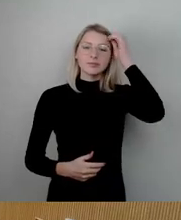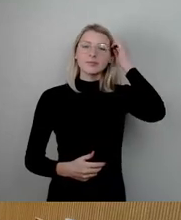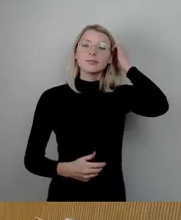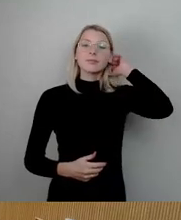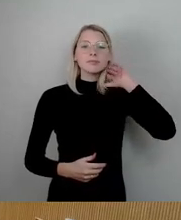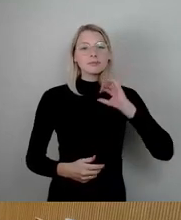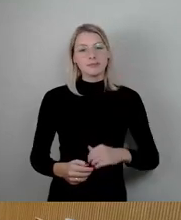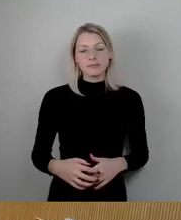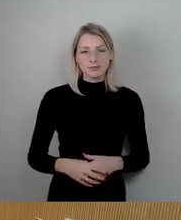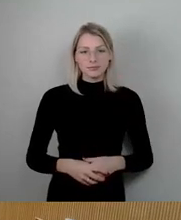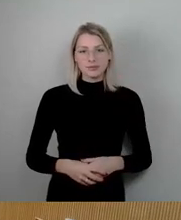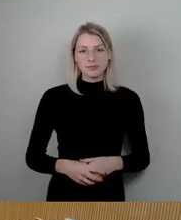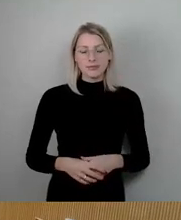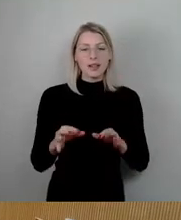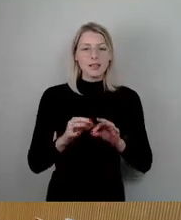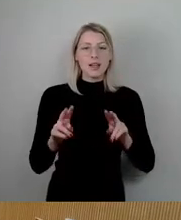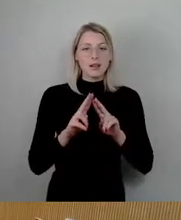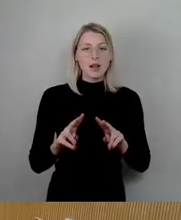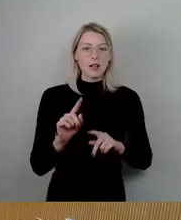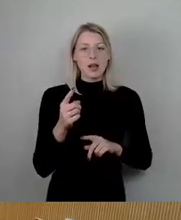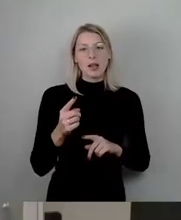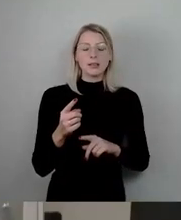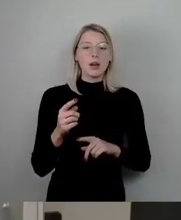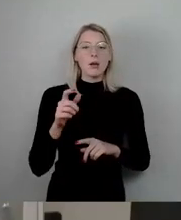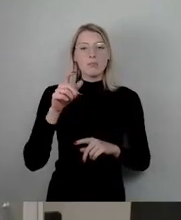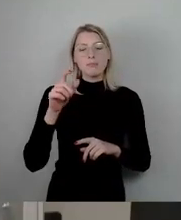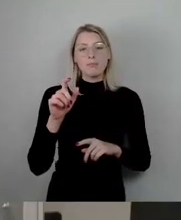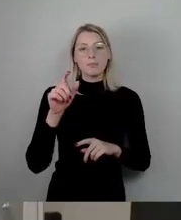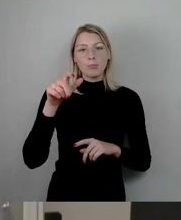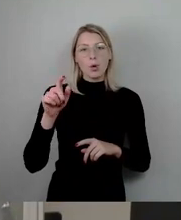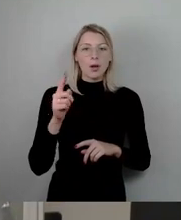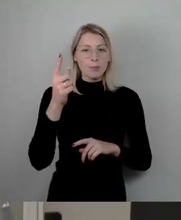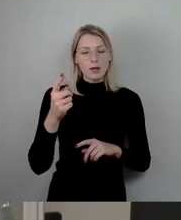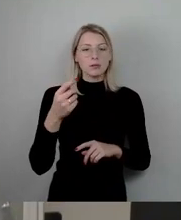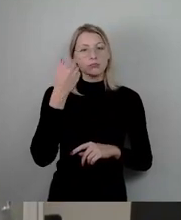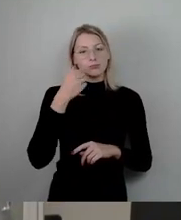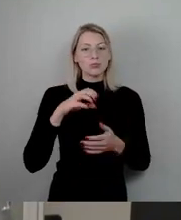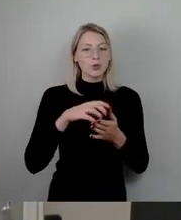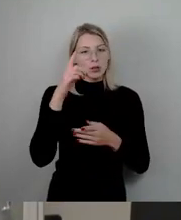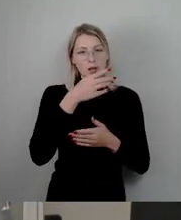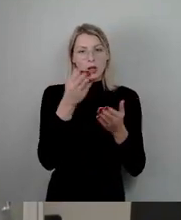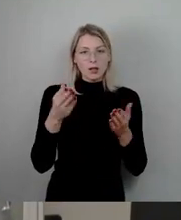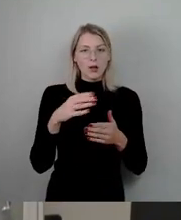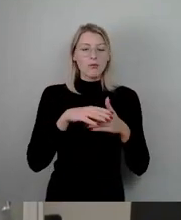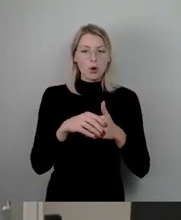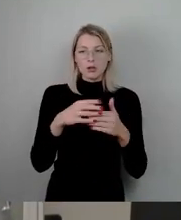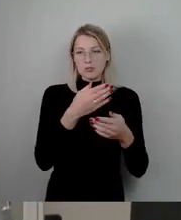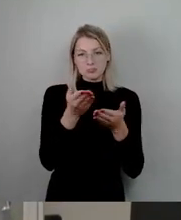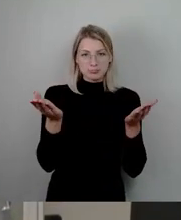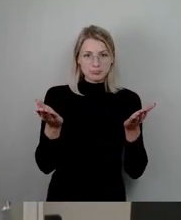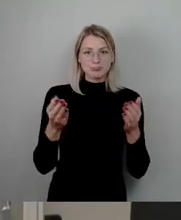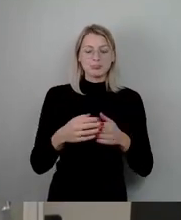Sehr geehrter Herr Präsident Bürgermeister, sehr geehrte Kolleginnen und Kollegen Stadträte, liebe Freundinnen und Freunde des Elber Mare.